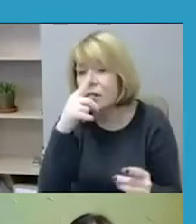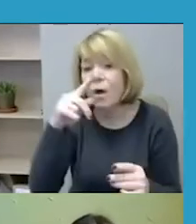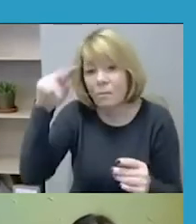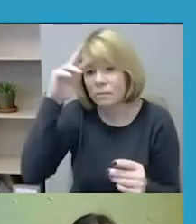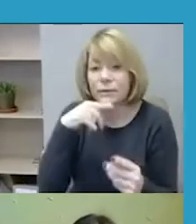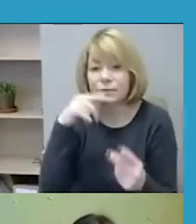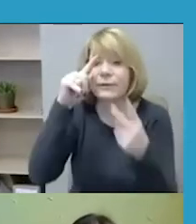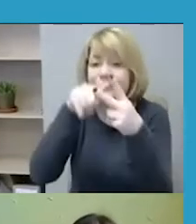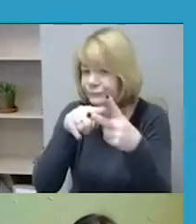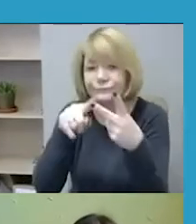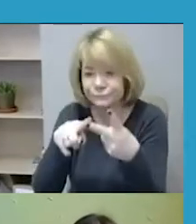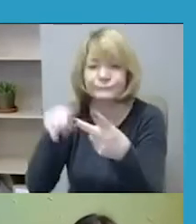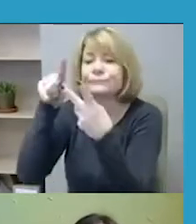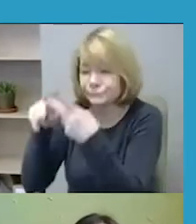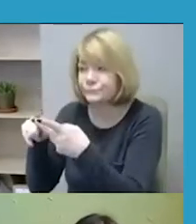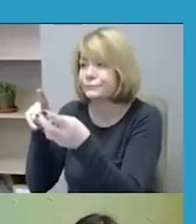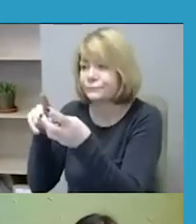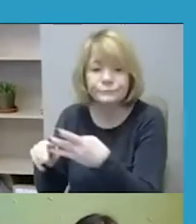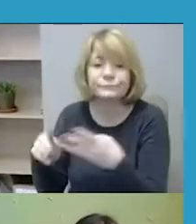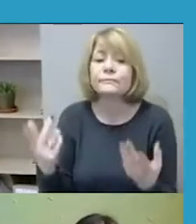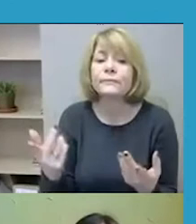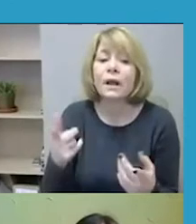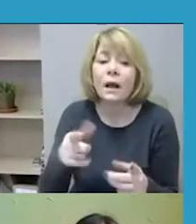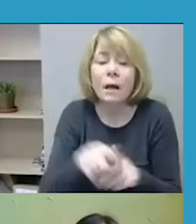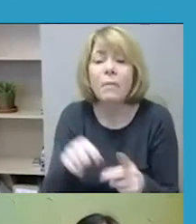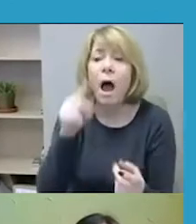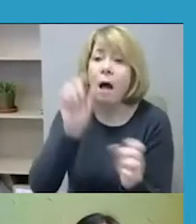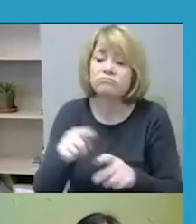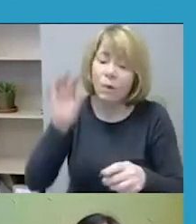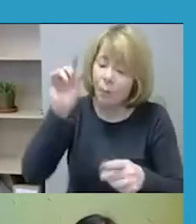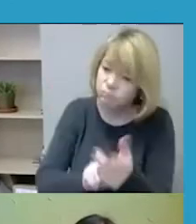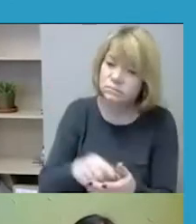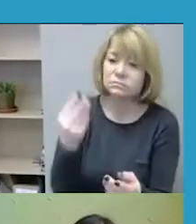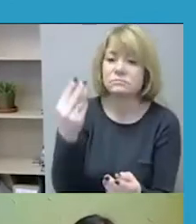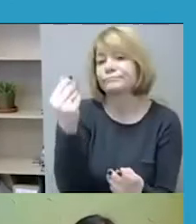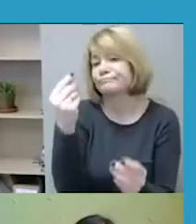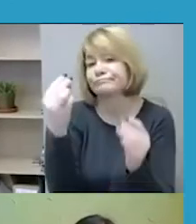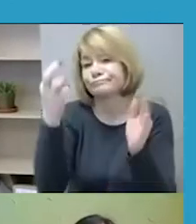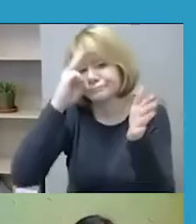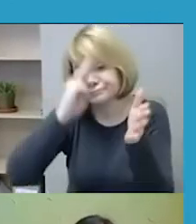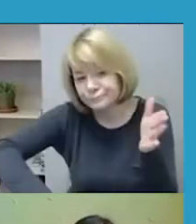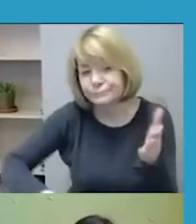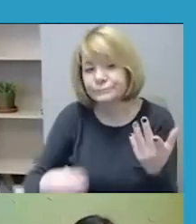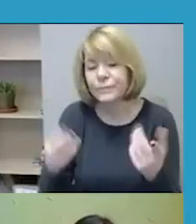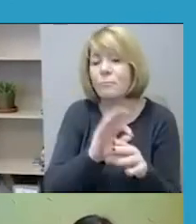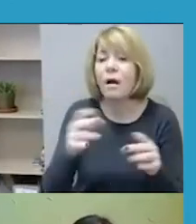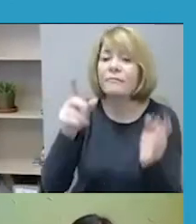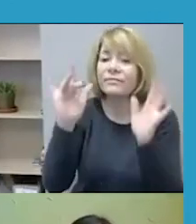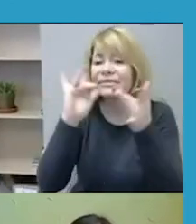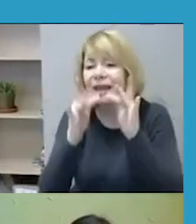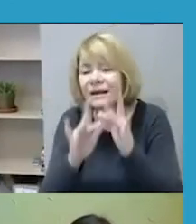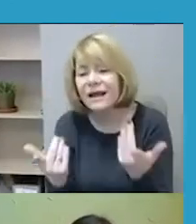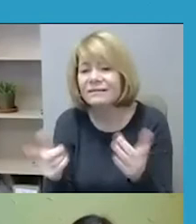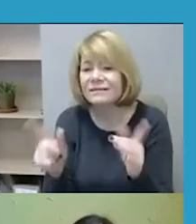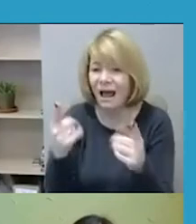pritartų, jog būtų taikama administracinė atsakomybė už nepykantos kurstimą internete? 30